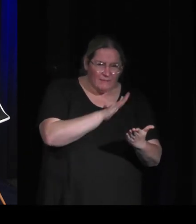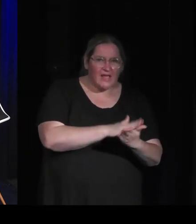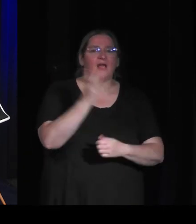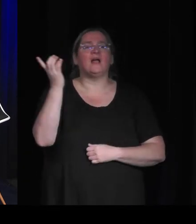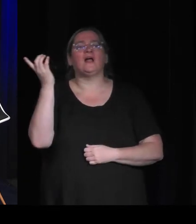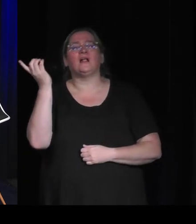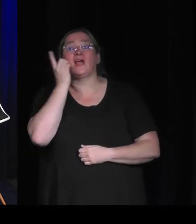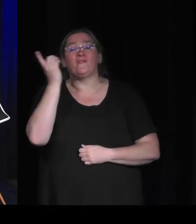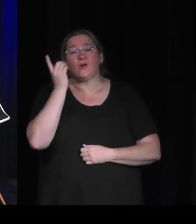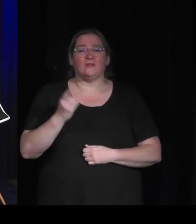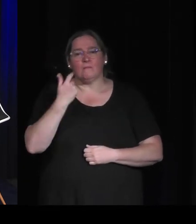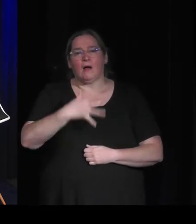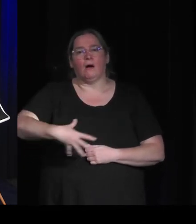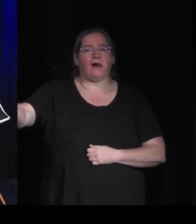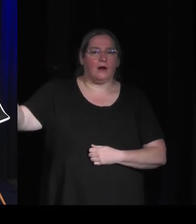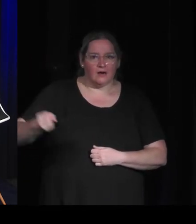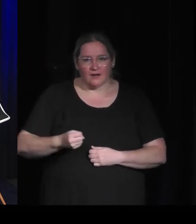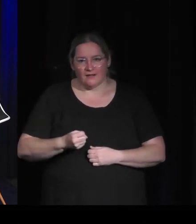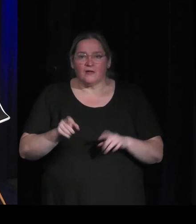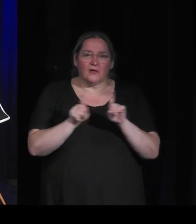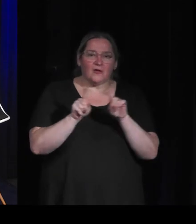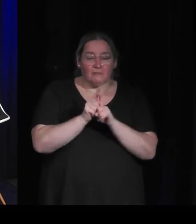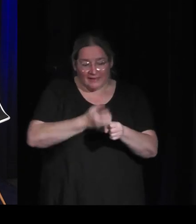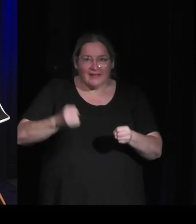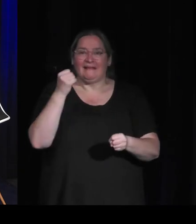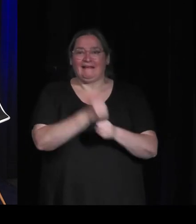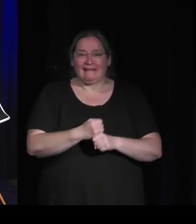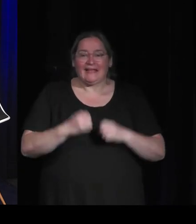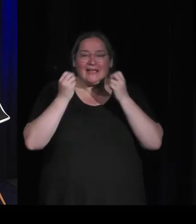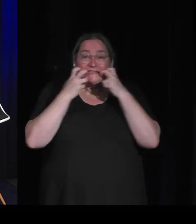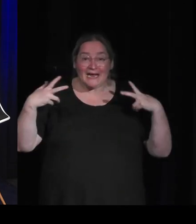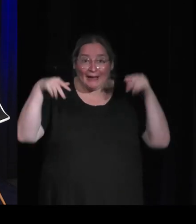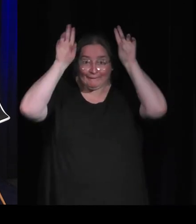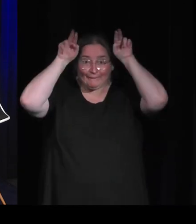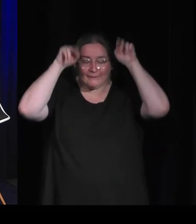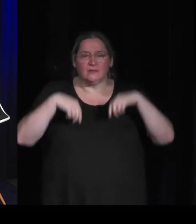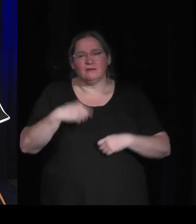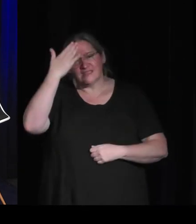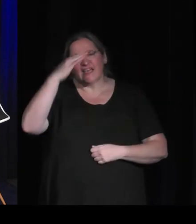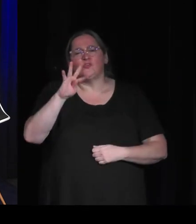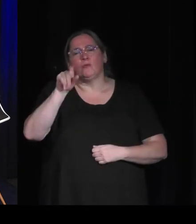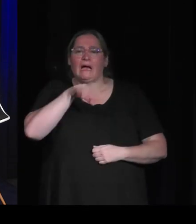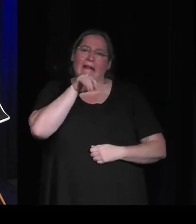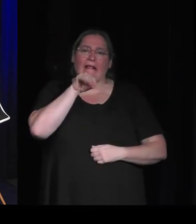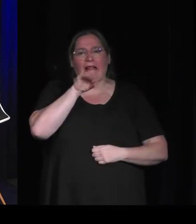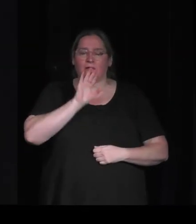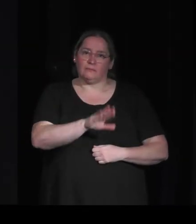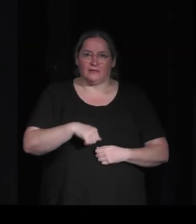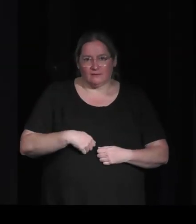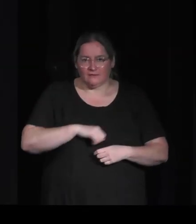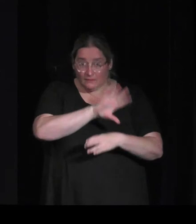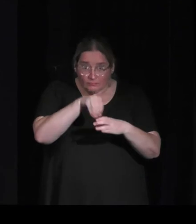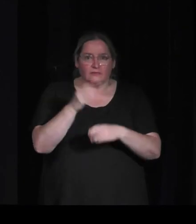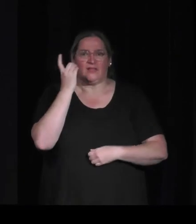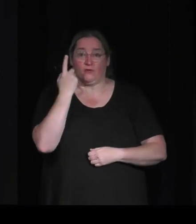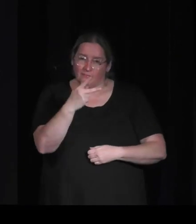parents étaient remplis de virtual pets Thomas le chat vous voyez ce chat là qui parle tout le temps et en fait ça c'est